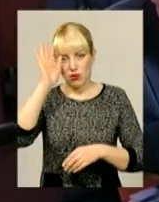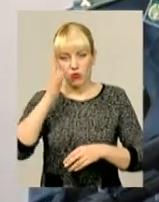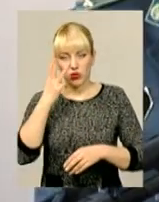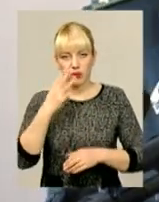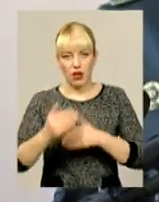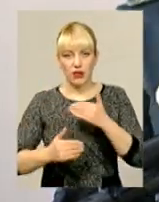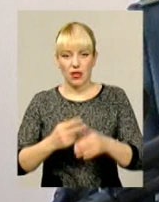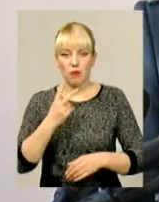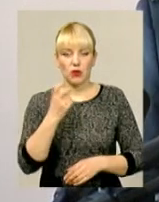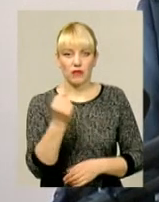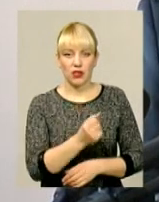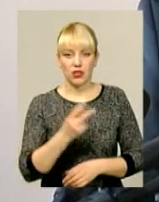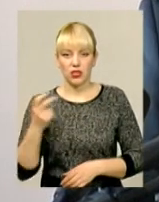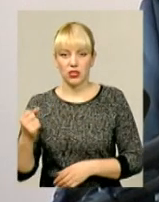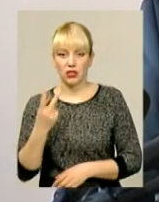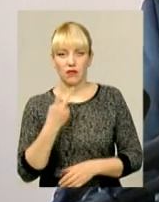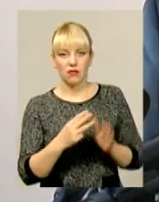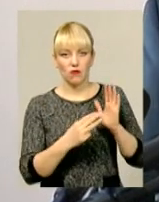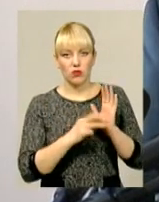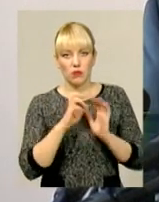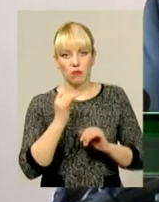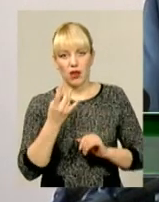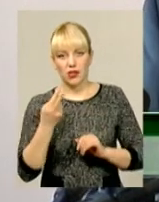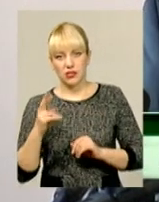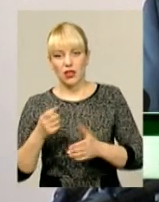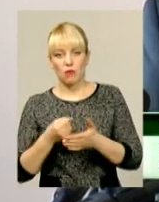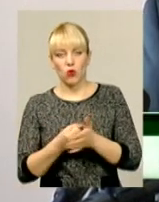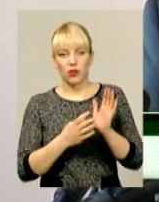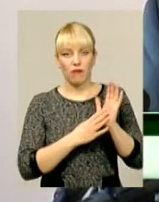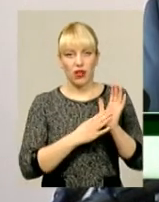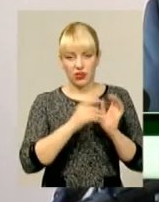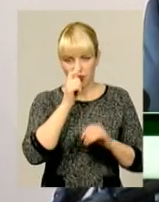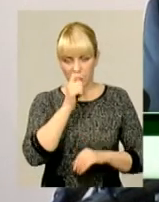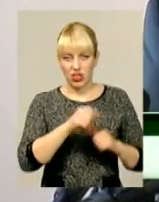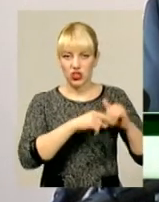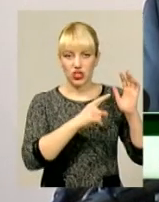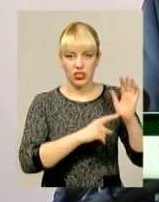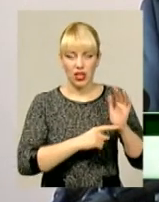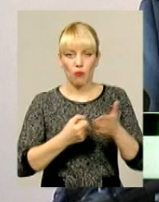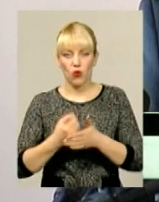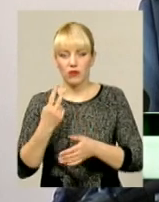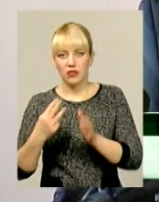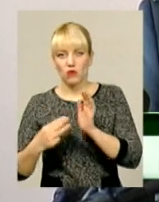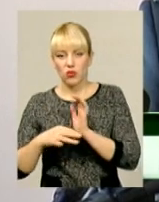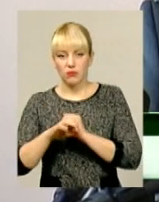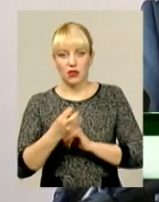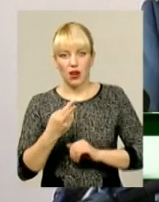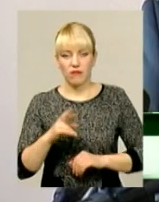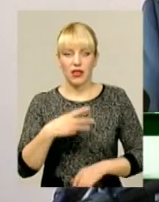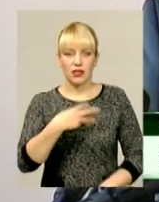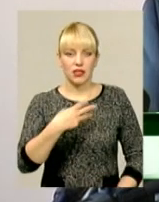тижні. У період з 28 березня по 9 квітня, з 16 по 28 травня та з 30